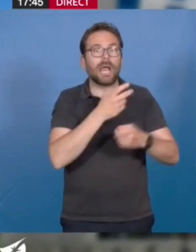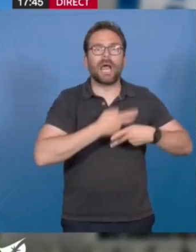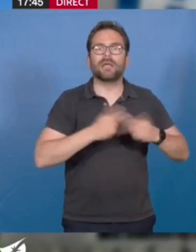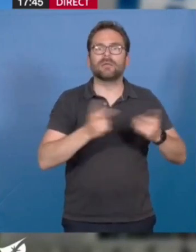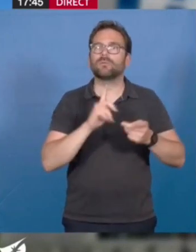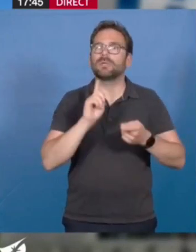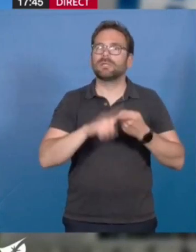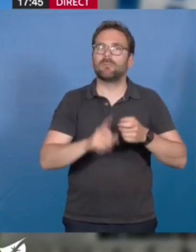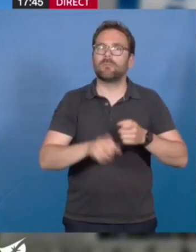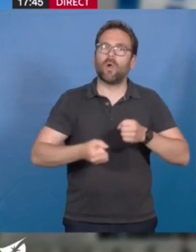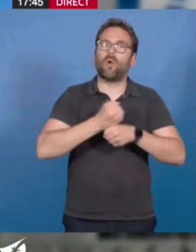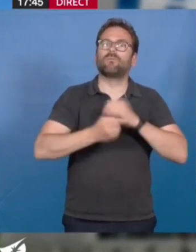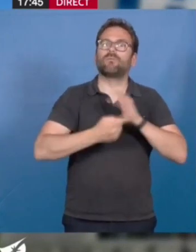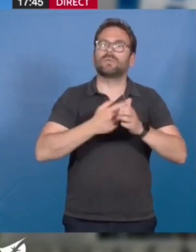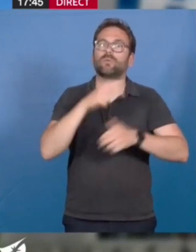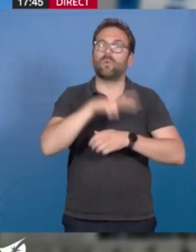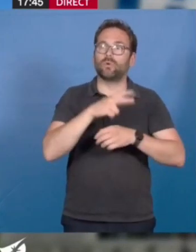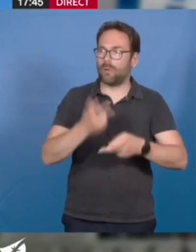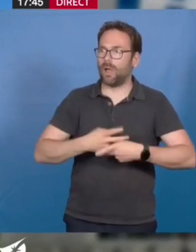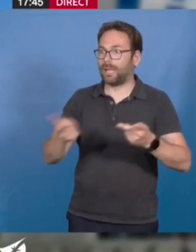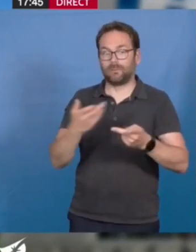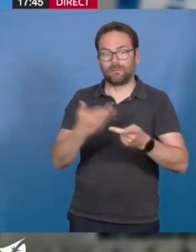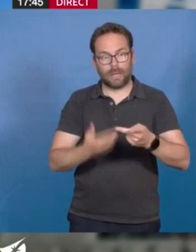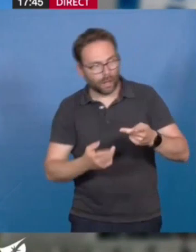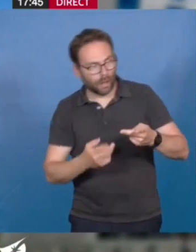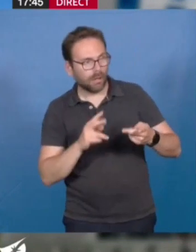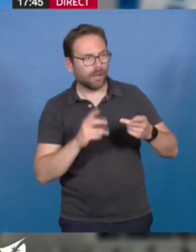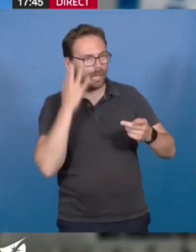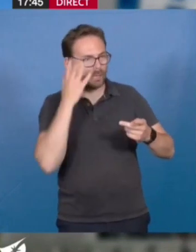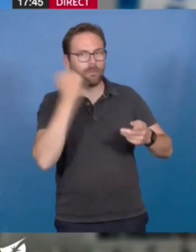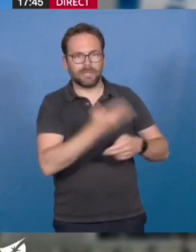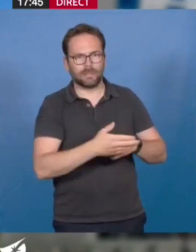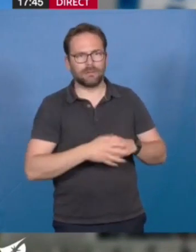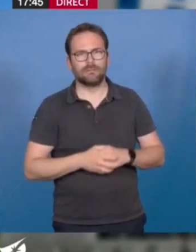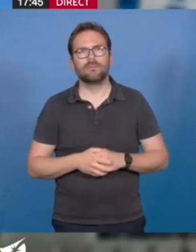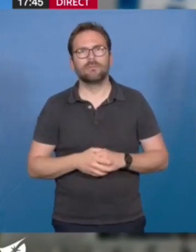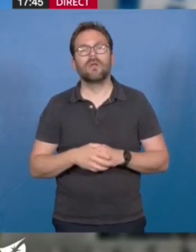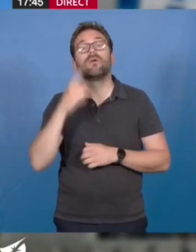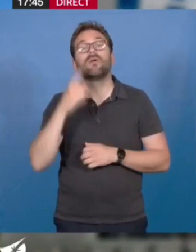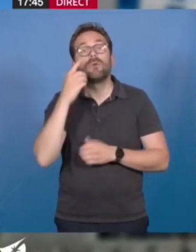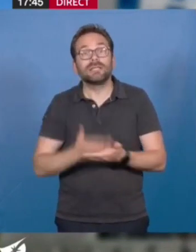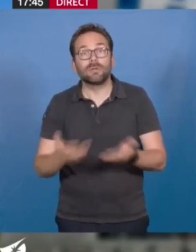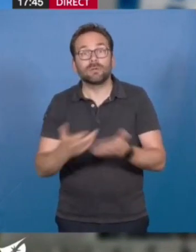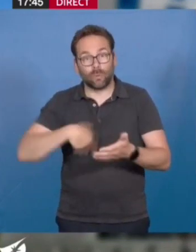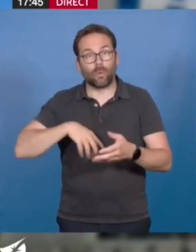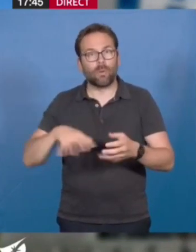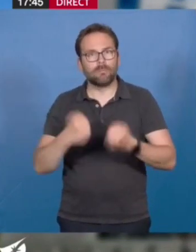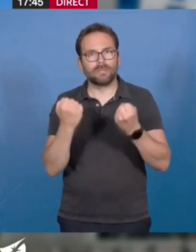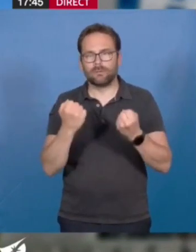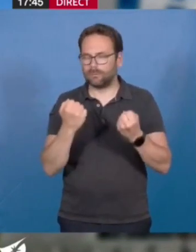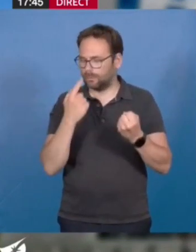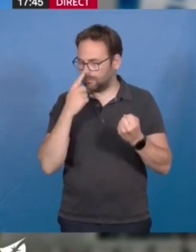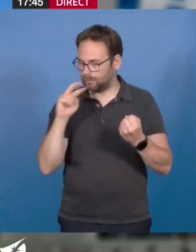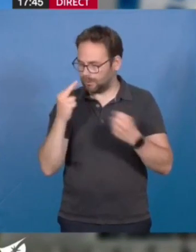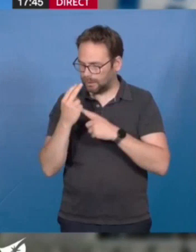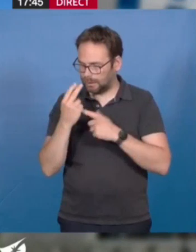sur le logement. En tant que collectivité et dans le cadre de nos compétences, cette situation nous oblige et demande des